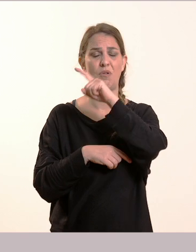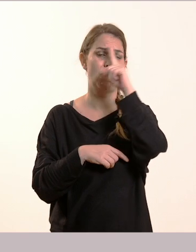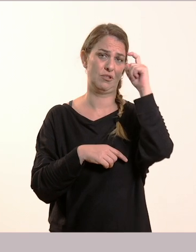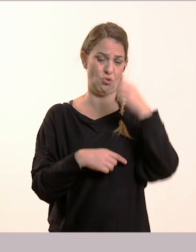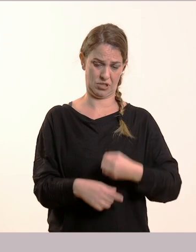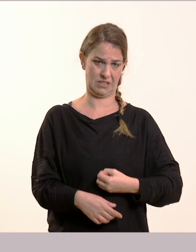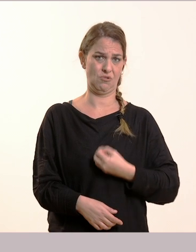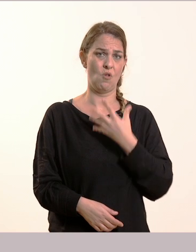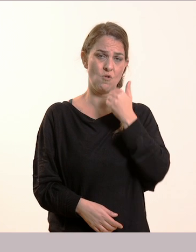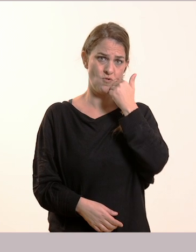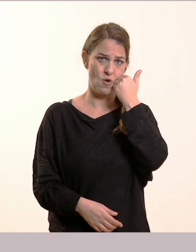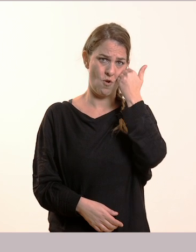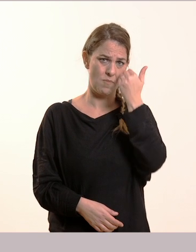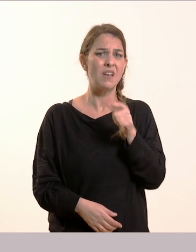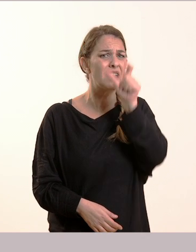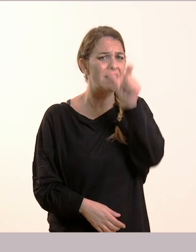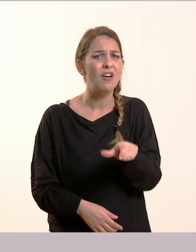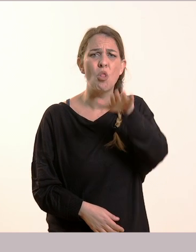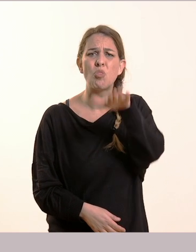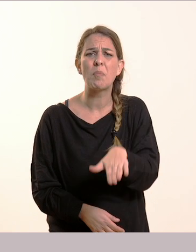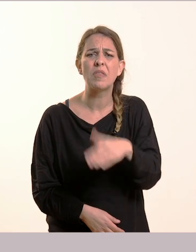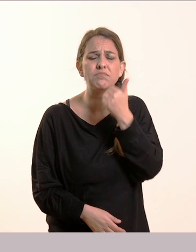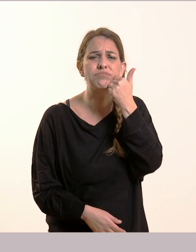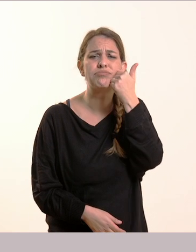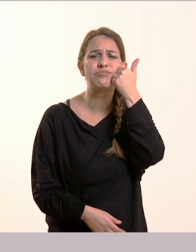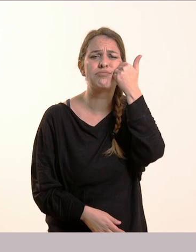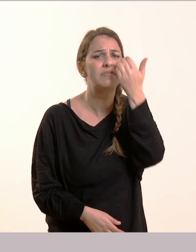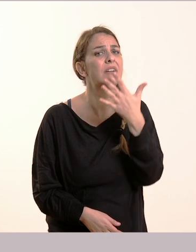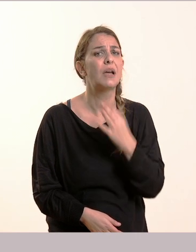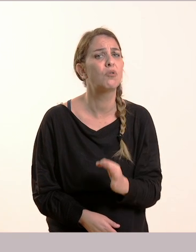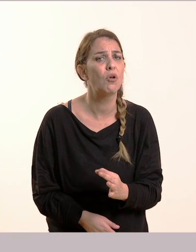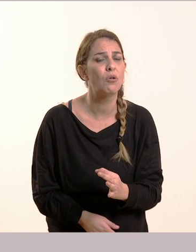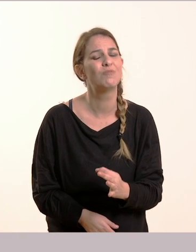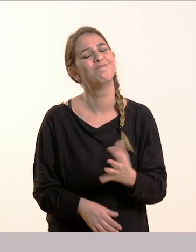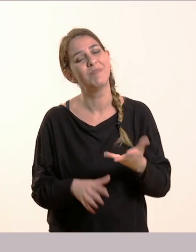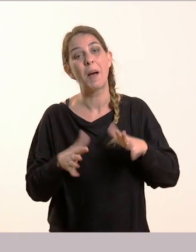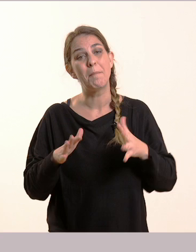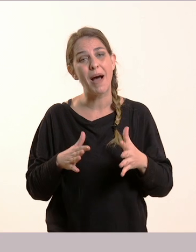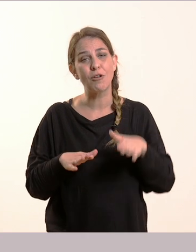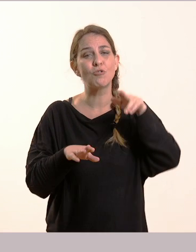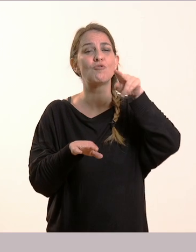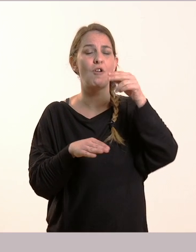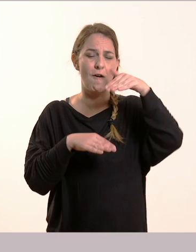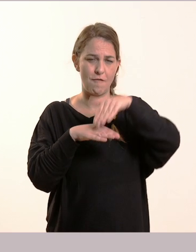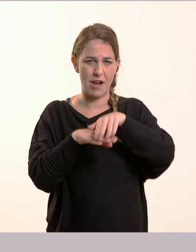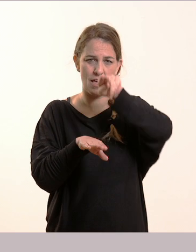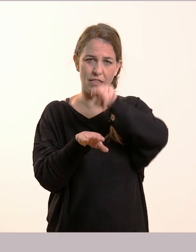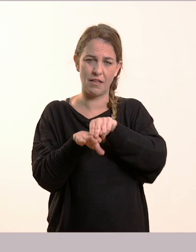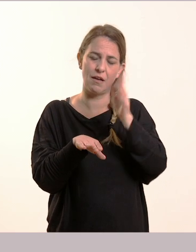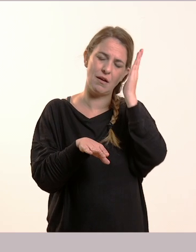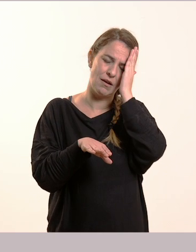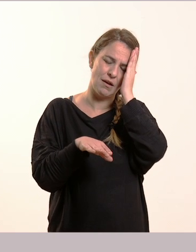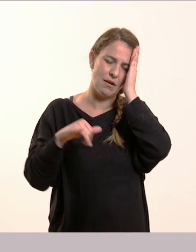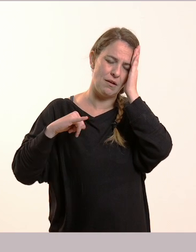Ντρέπεται. Γιατί ντρέπεται αυτό το παιδάκι. Γιατί μάλλον μέσα στον ύπνο του δεν κατάλαβε ότι έπρεπε να σηκωθεί να πάει στην